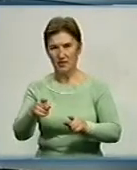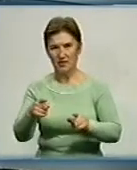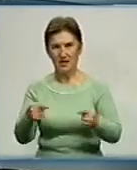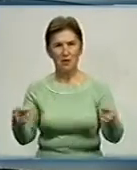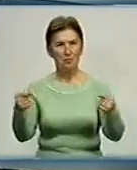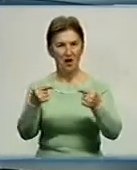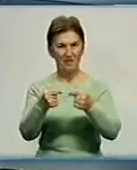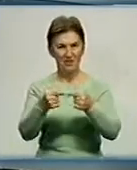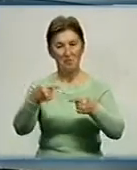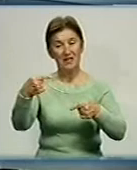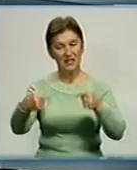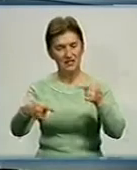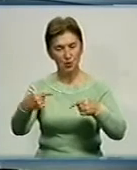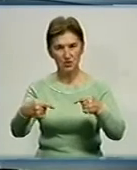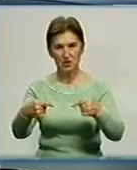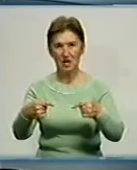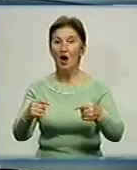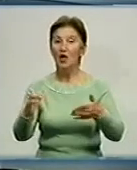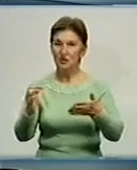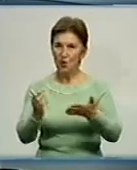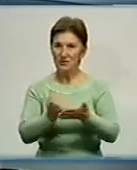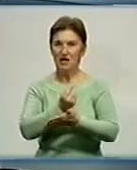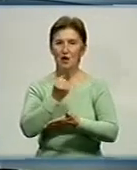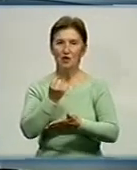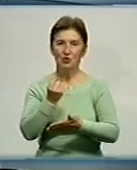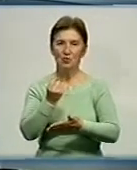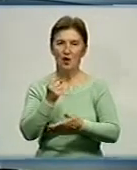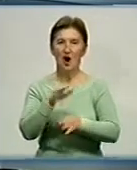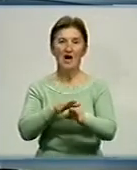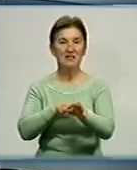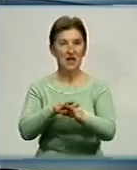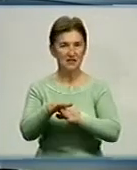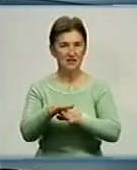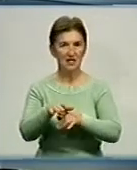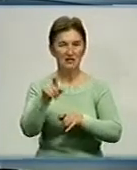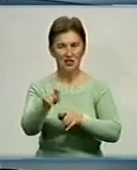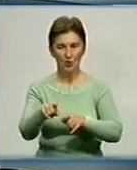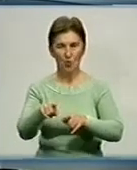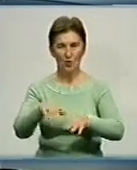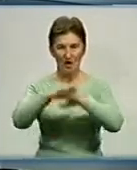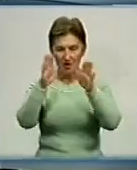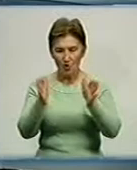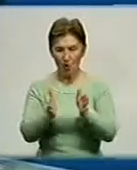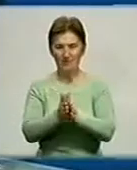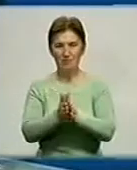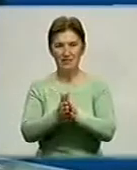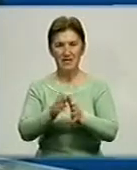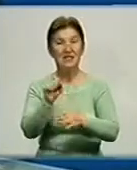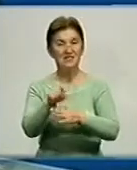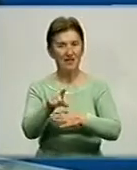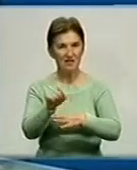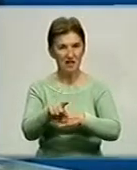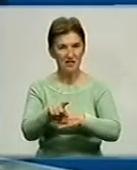ми все-таки досягнемо тої реалізації концепції і того завдання, яке поставив